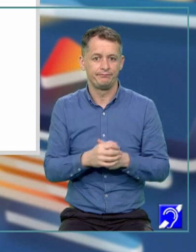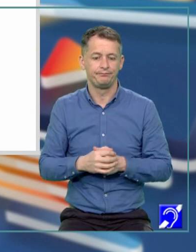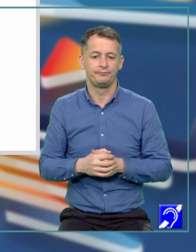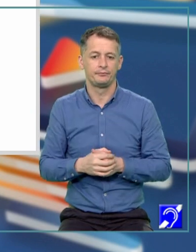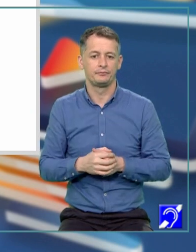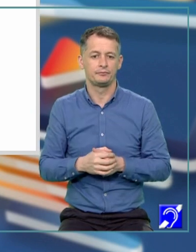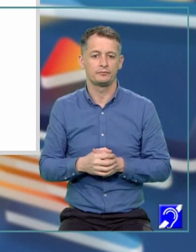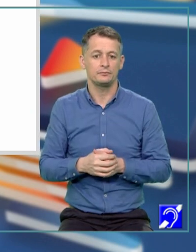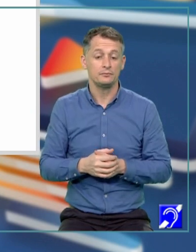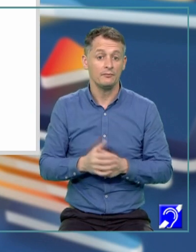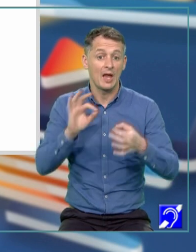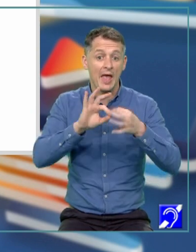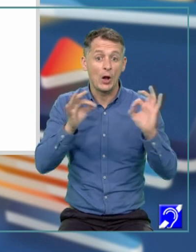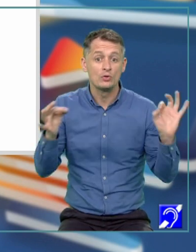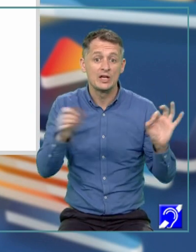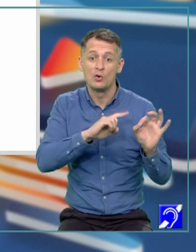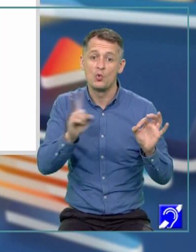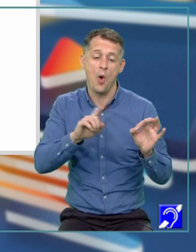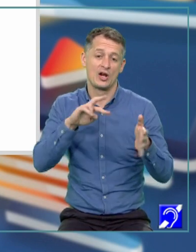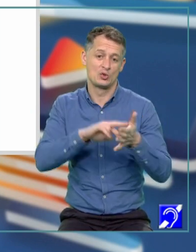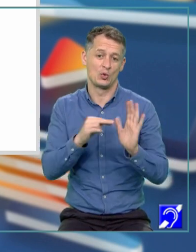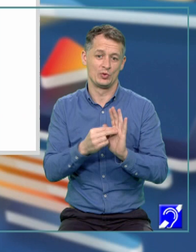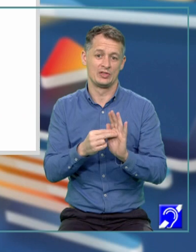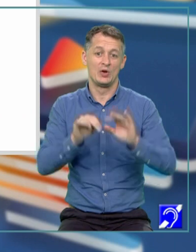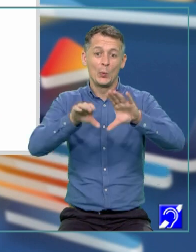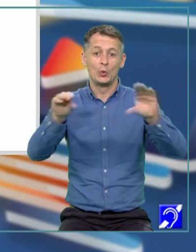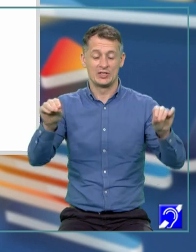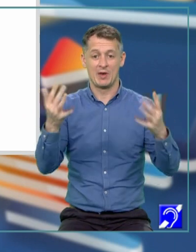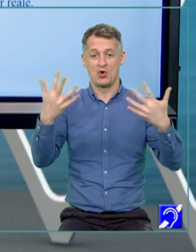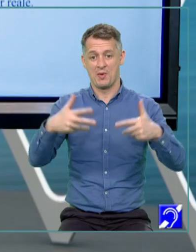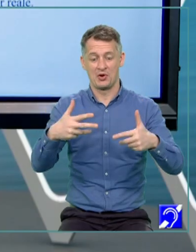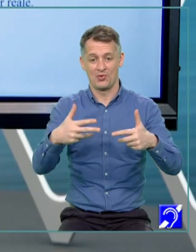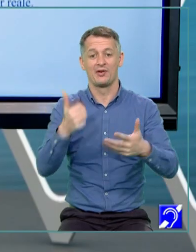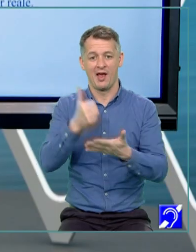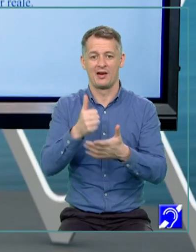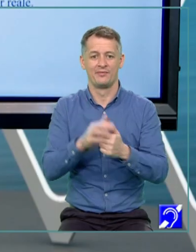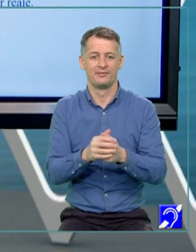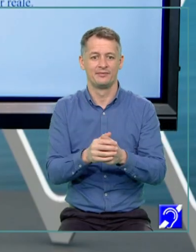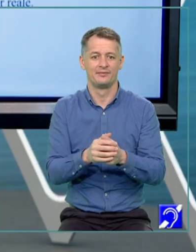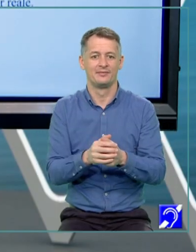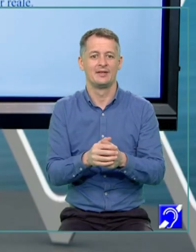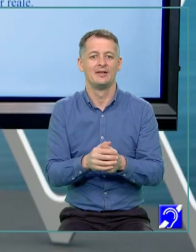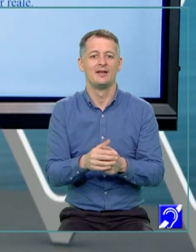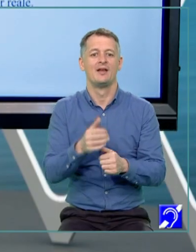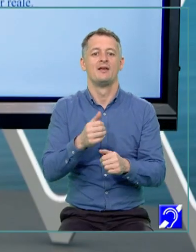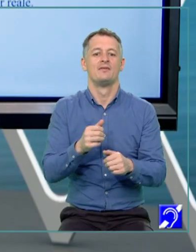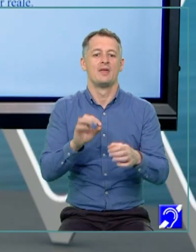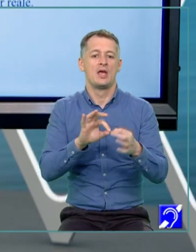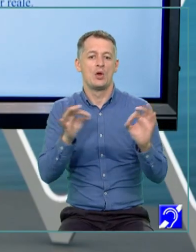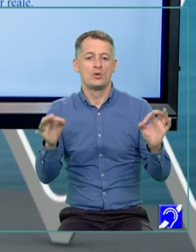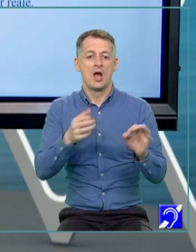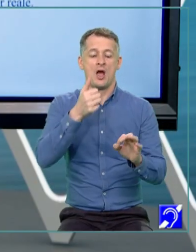Vom spune că ecuația nu are soluții în mulțimea numerelor reale. De la ecuația AX pătrat plus C egal cu 0,